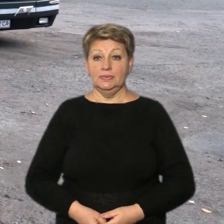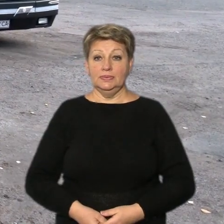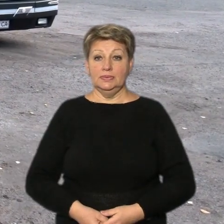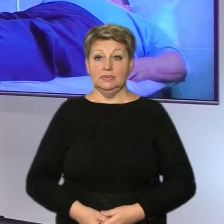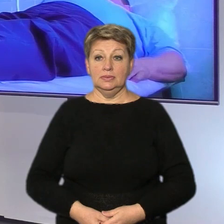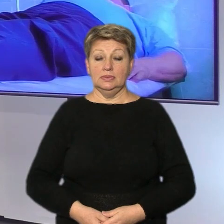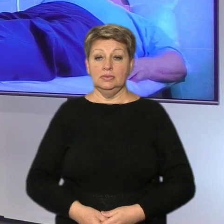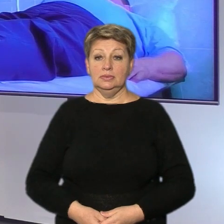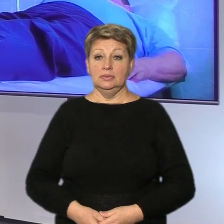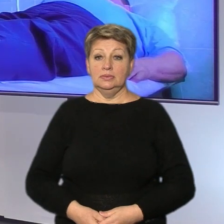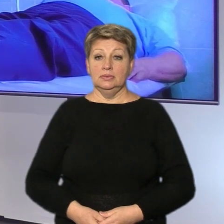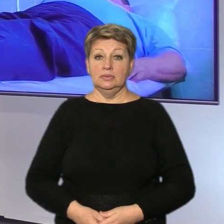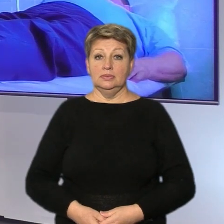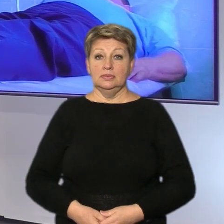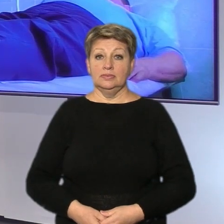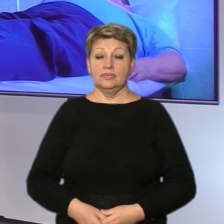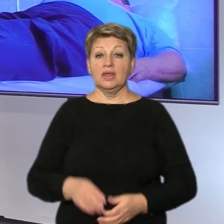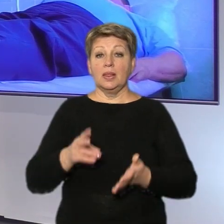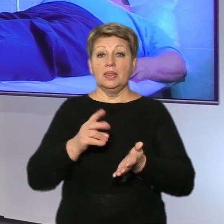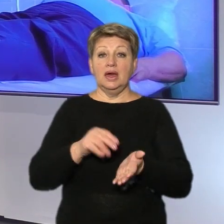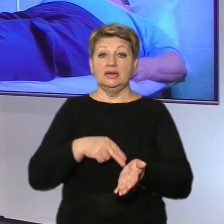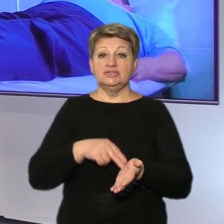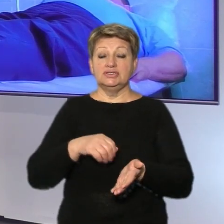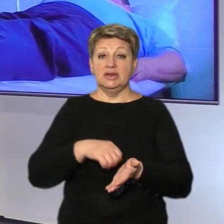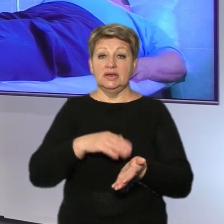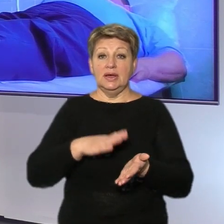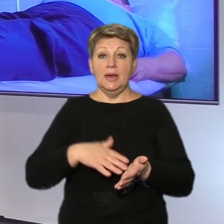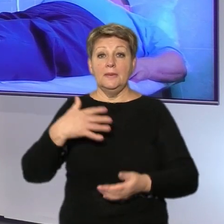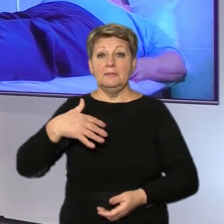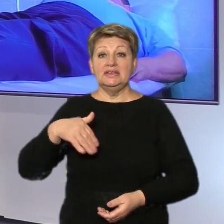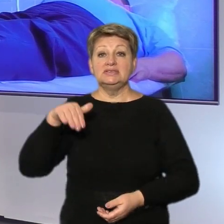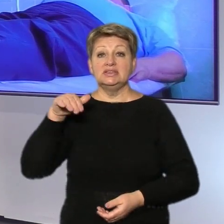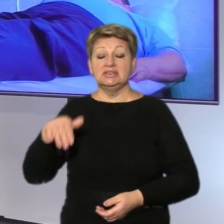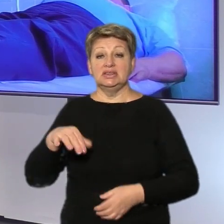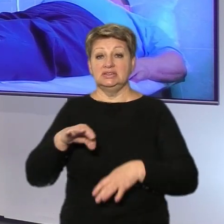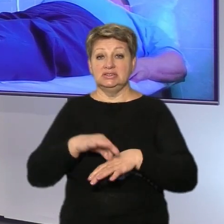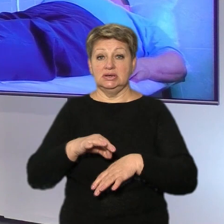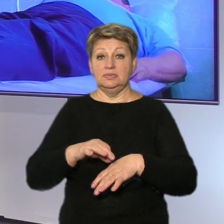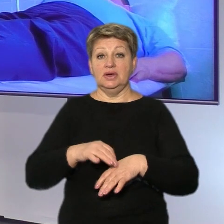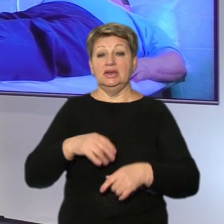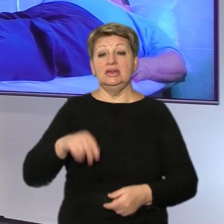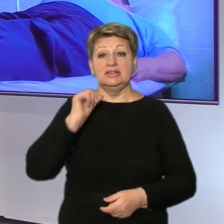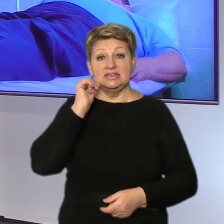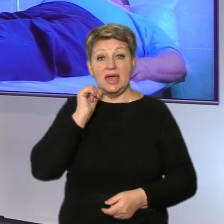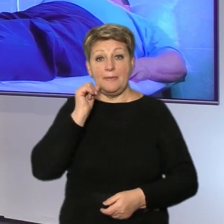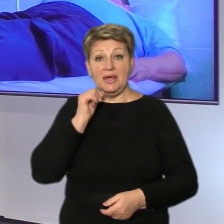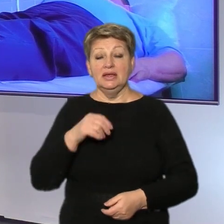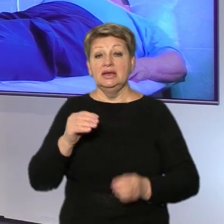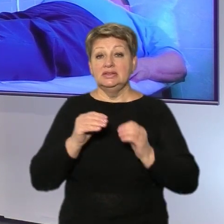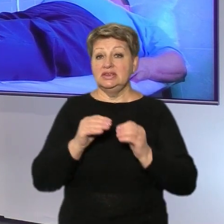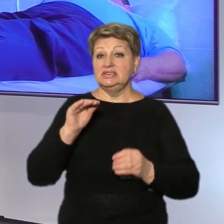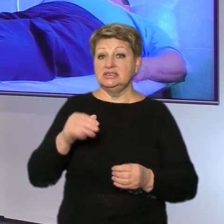Черкаси. На Черкащині зареєстровано 50 тисяч хворих на цукровий діабет. Із них майже 10 тисяч